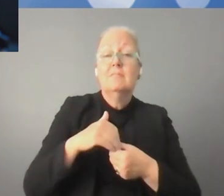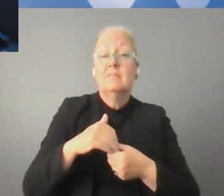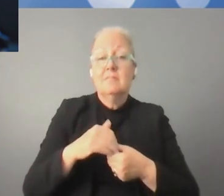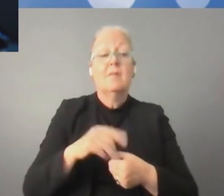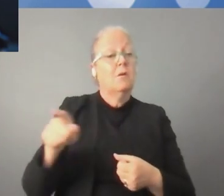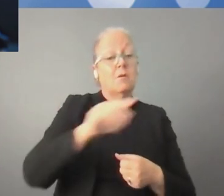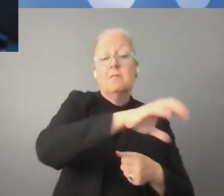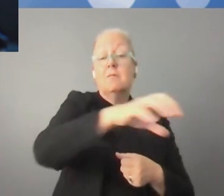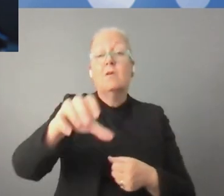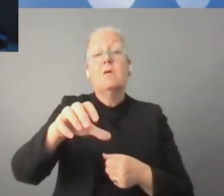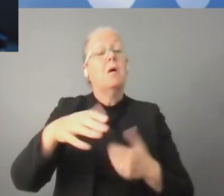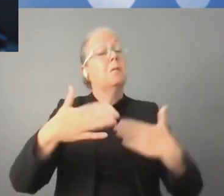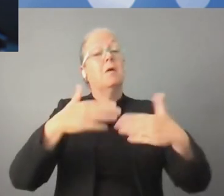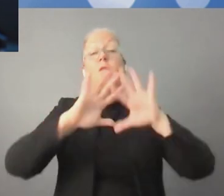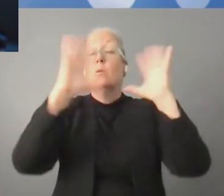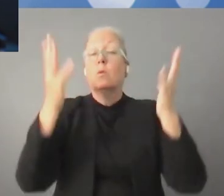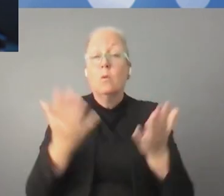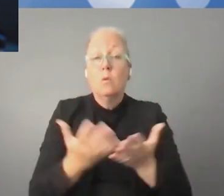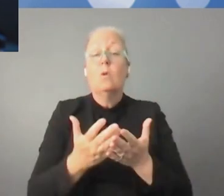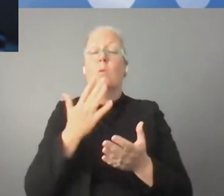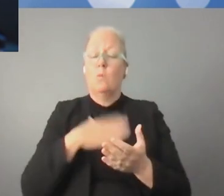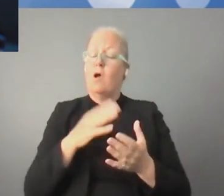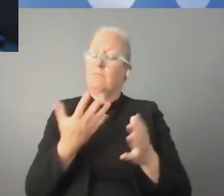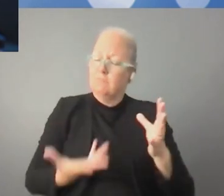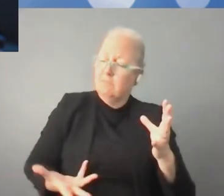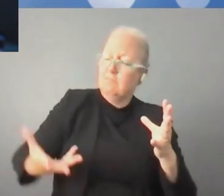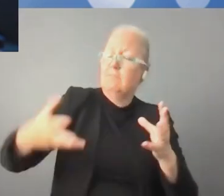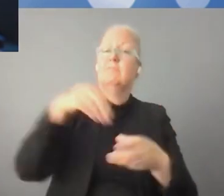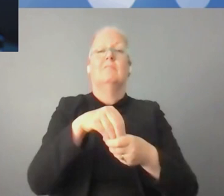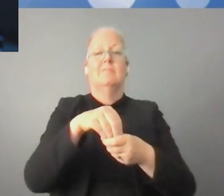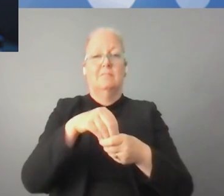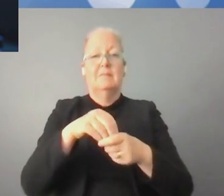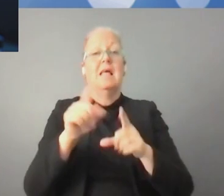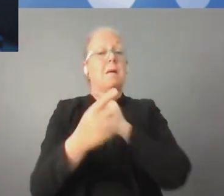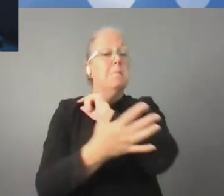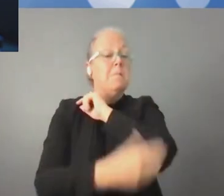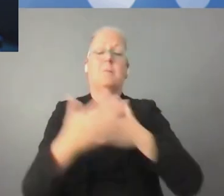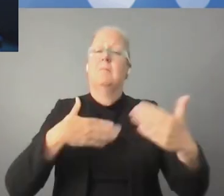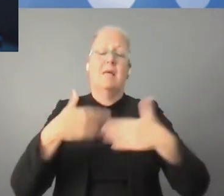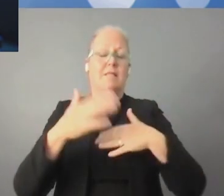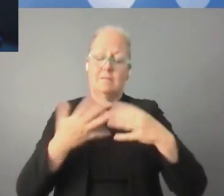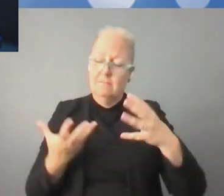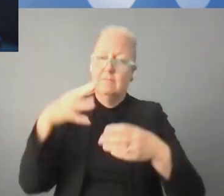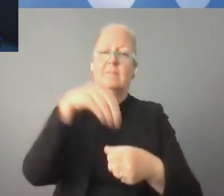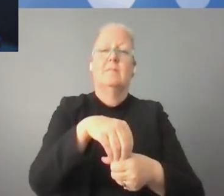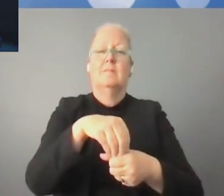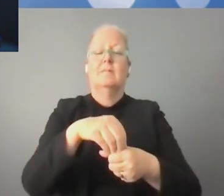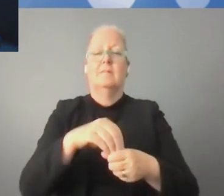نريد ضمان المشاركة الواسعة لأصحاب المسلحة من جميع